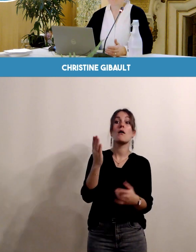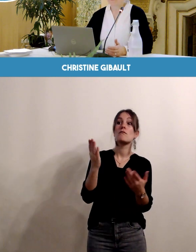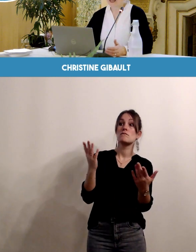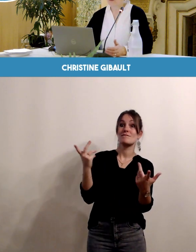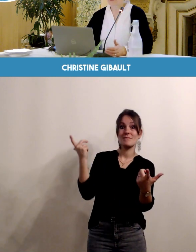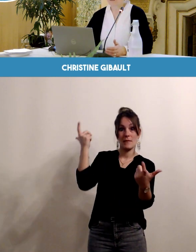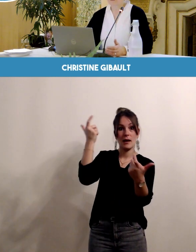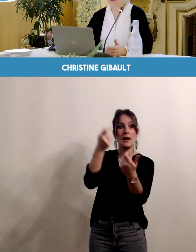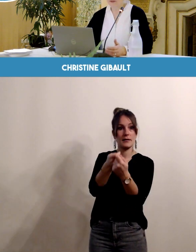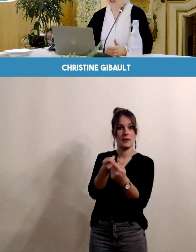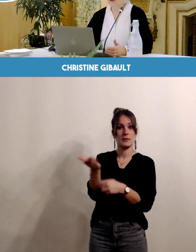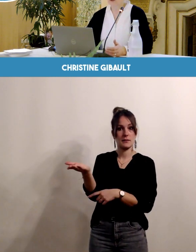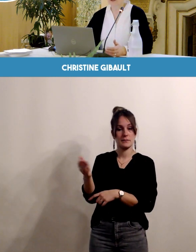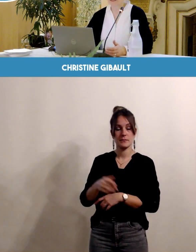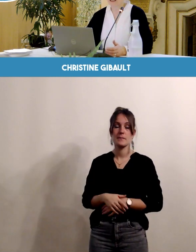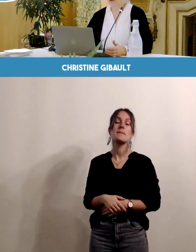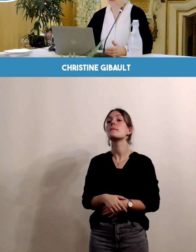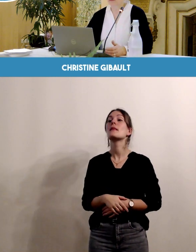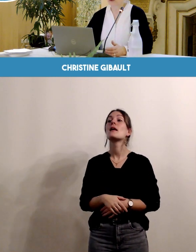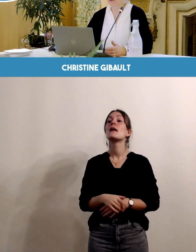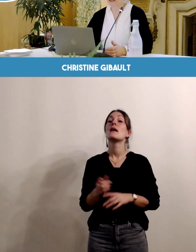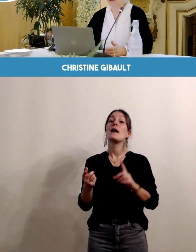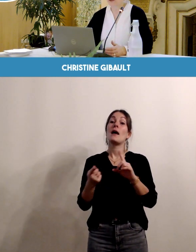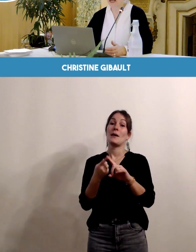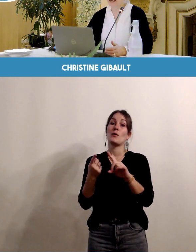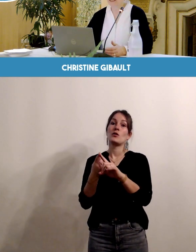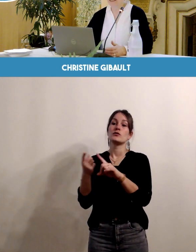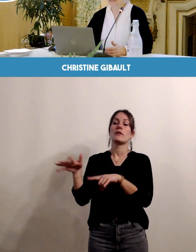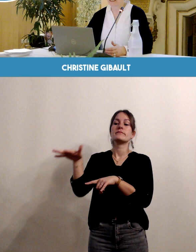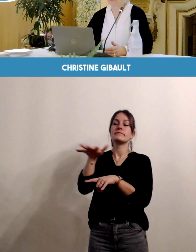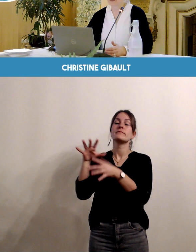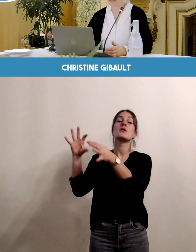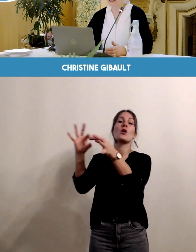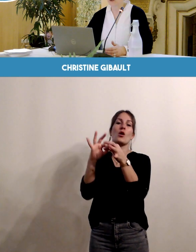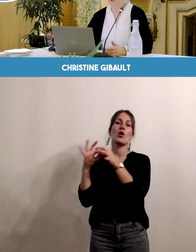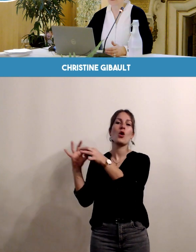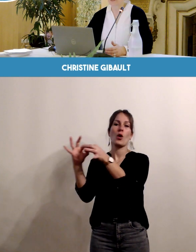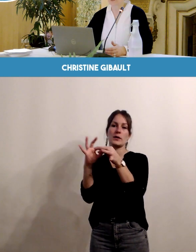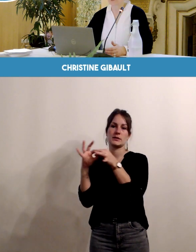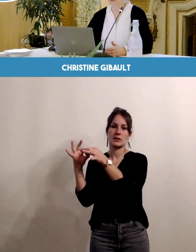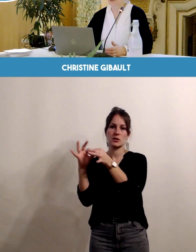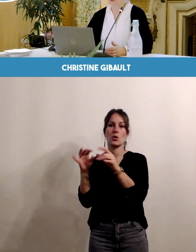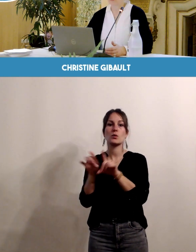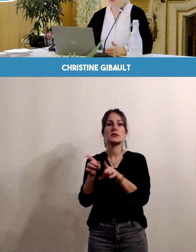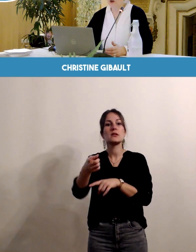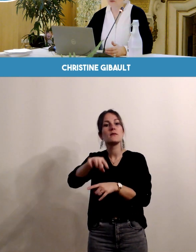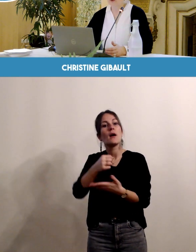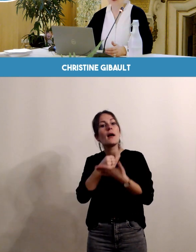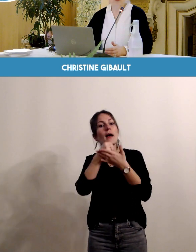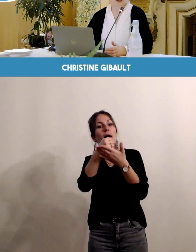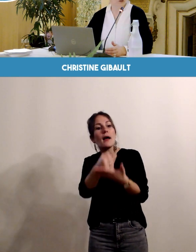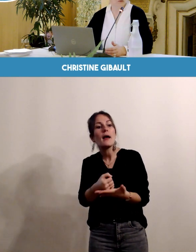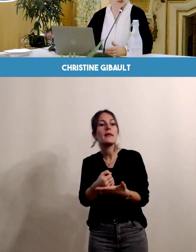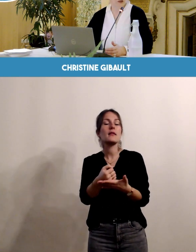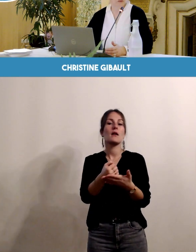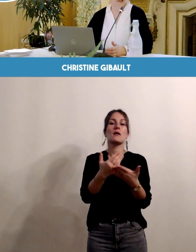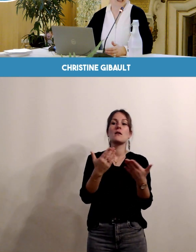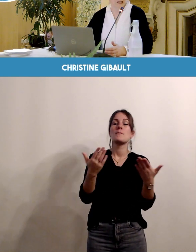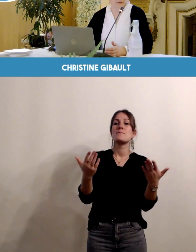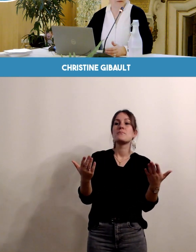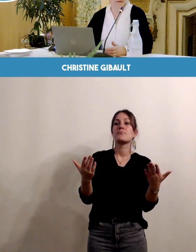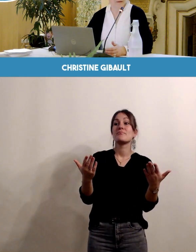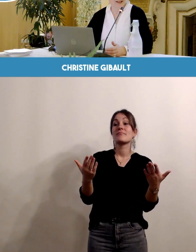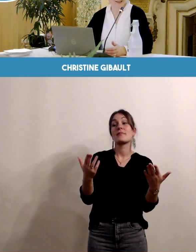Et afin d'apporter davantage de coordination dans votre prise en charge et afin d'aider au repérage de l'offre de soins, comme vous l'avez